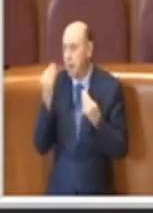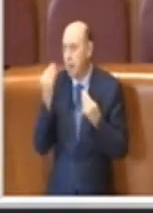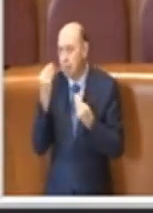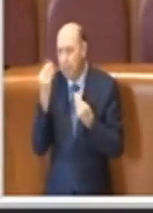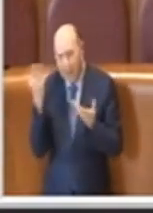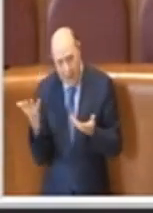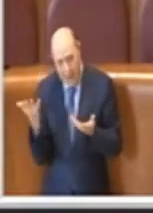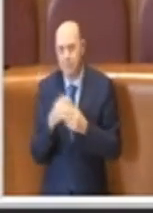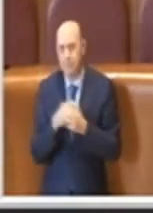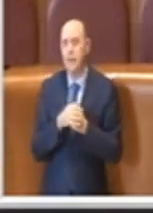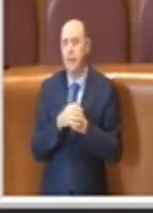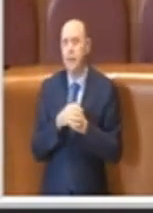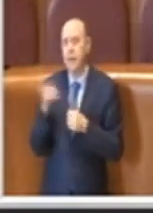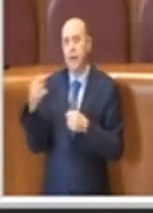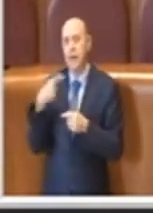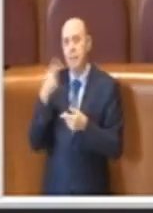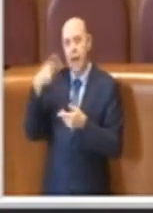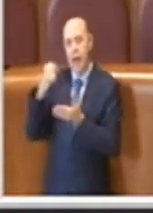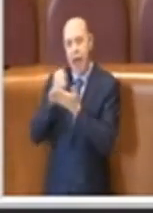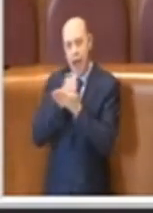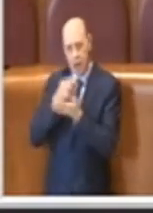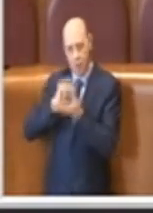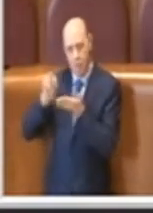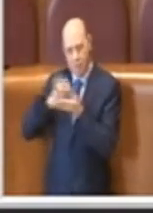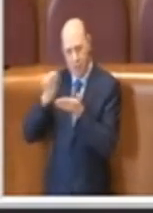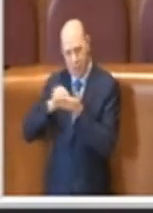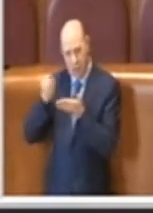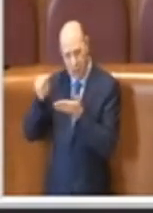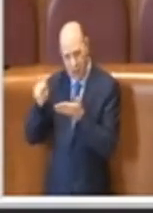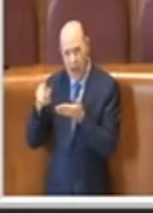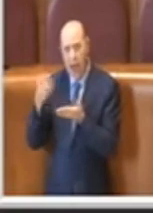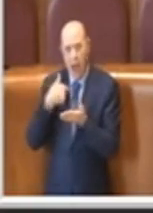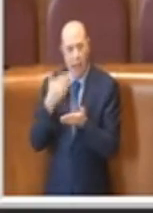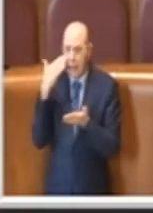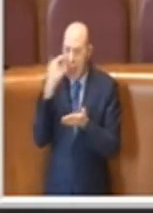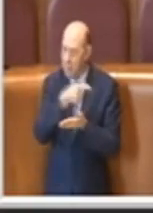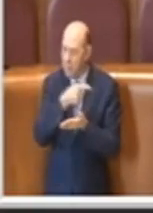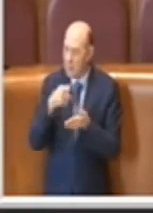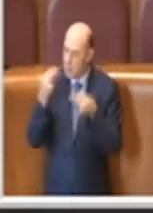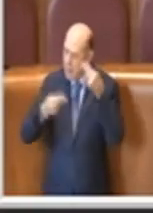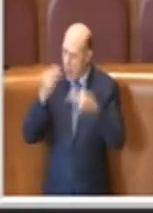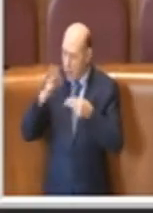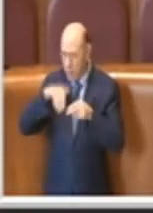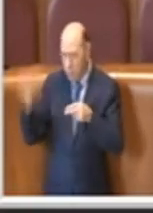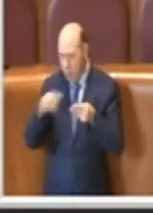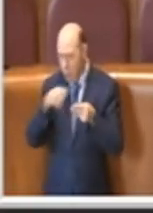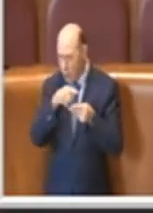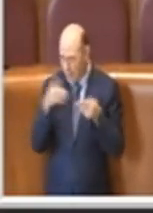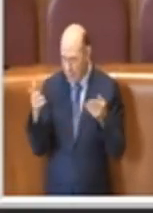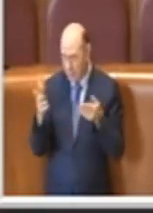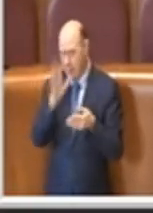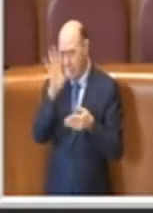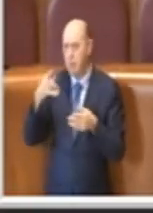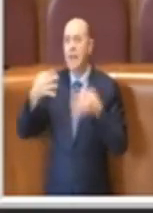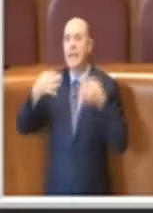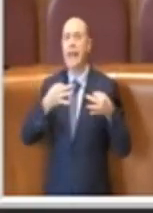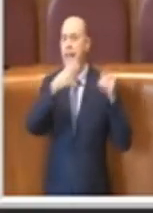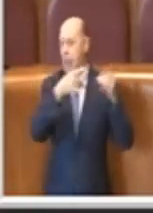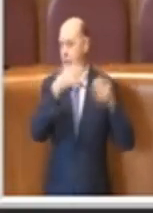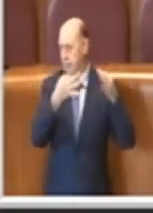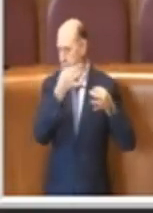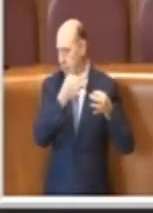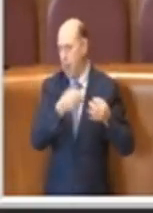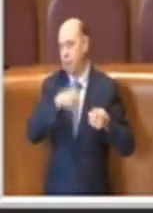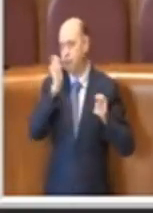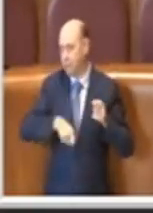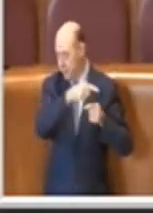uffici viene fuori che ai noi questi debiti fuori bilancio da sentenza, partiamo dalla sentenza, già in